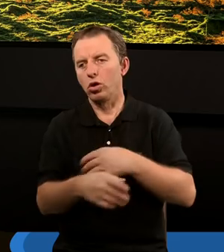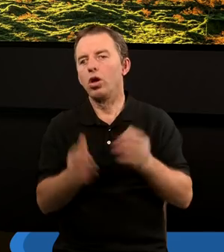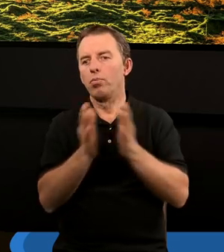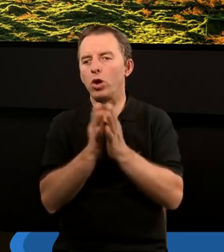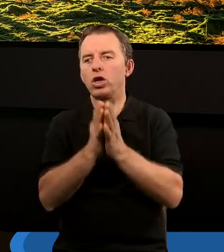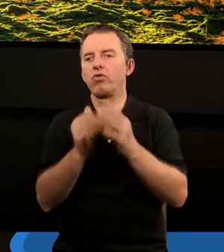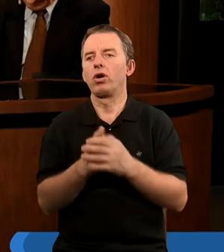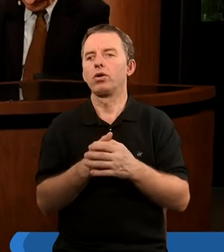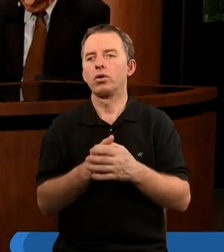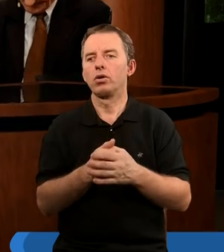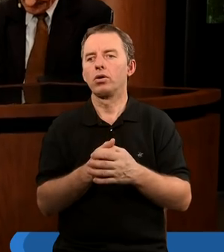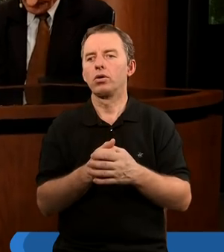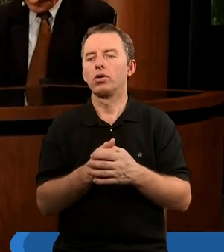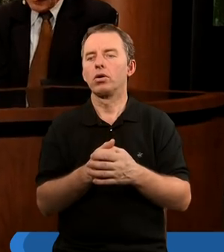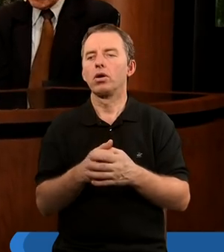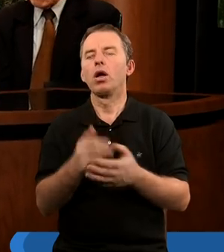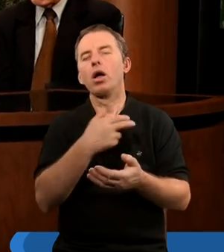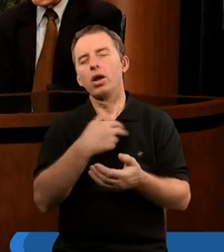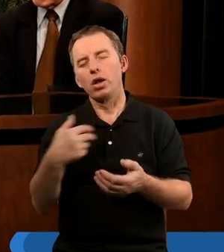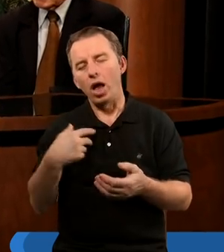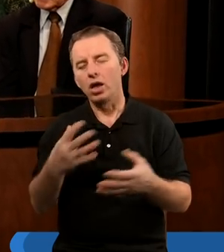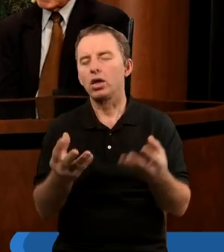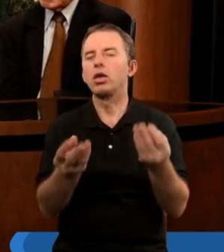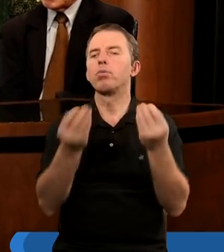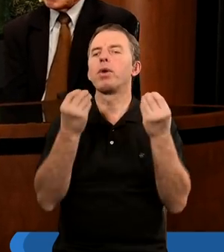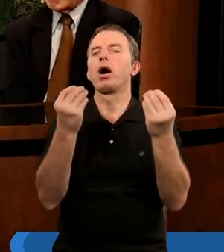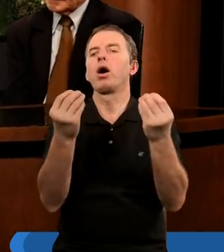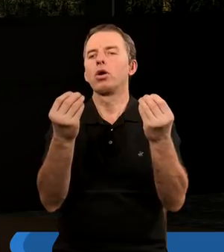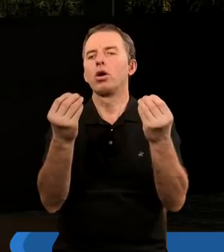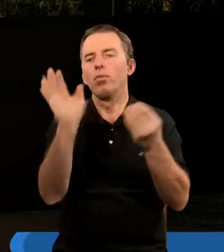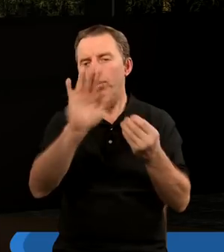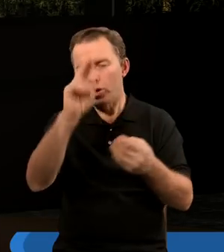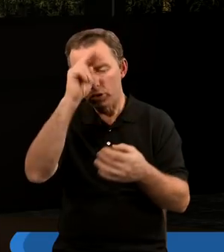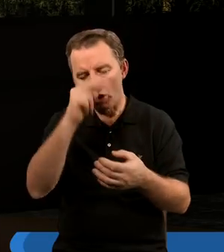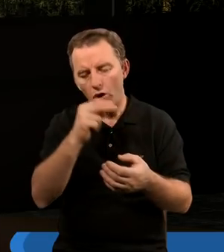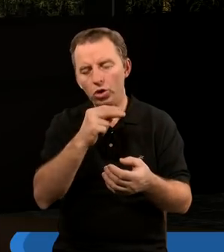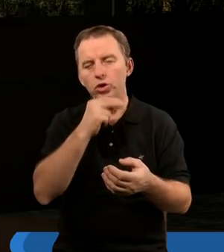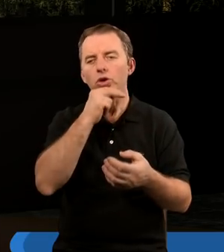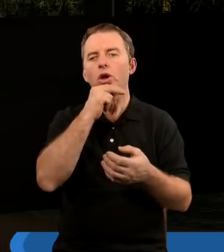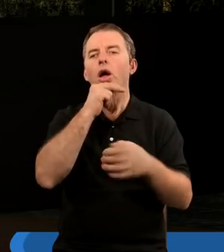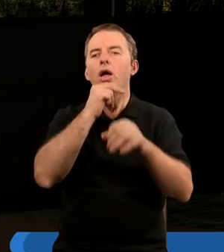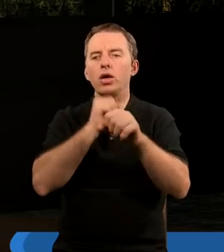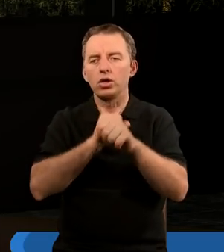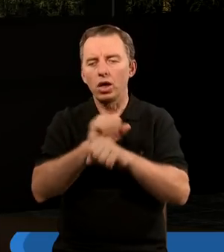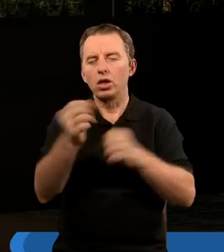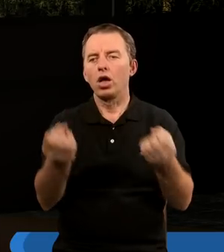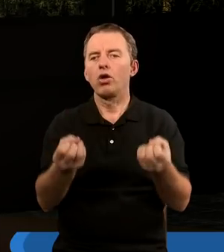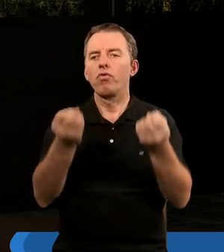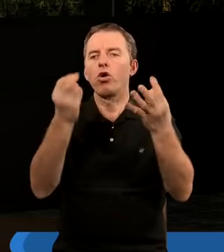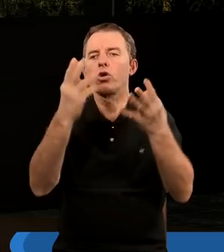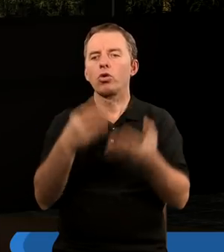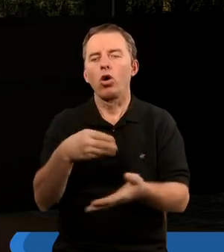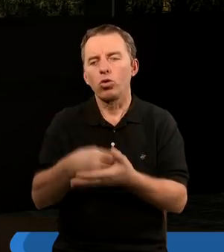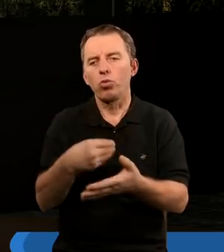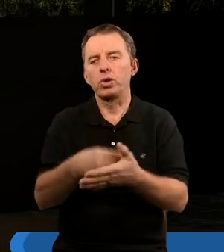modlitwą. Nasz wspaniały Boże Ojcze, który jesteś Stwórcą